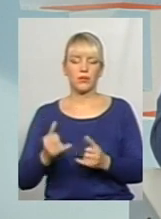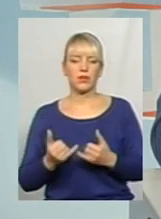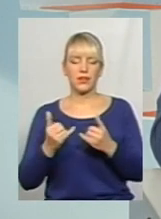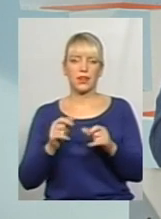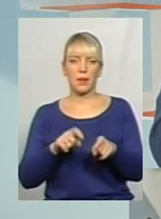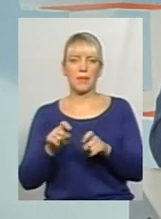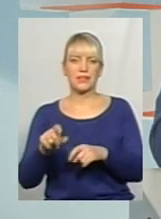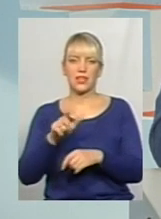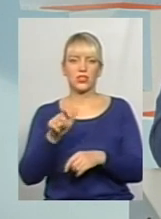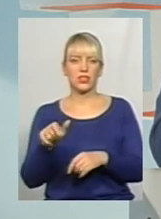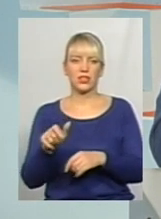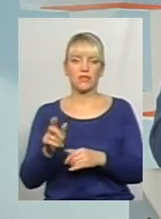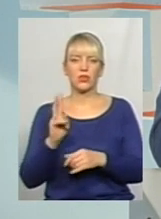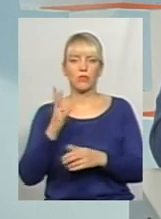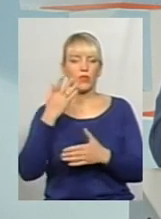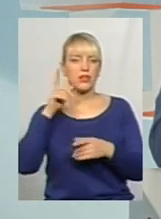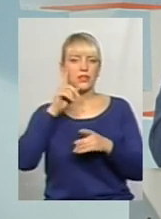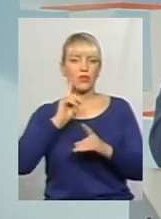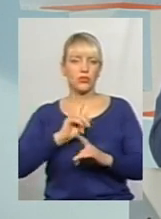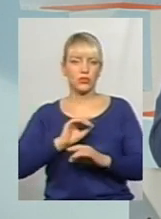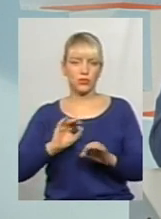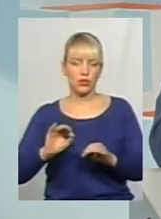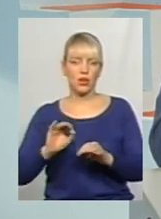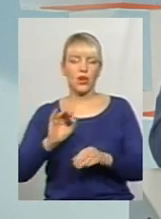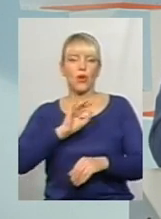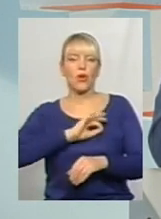орієнтуватися в напрямках.